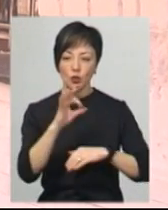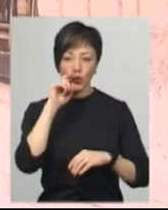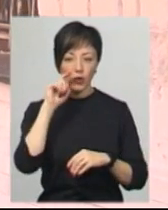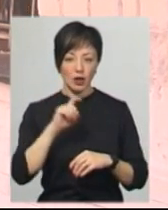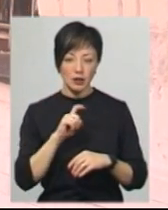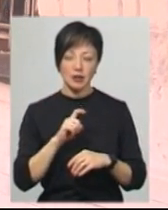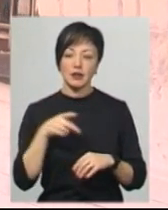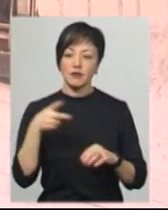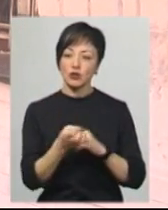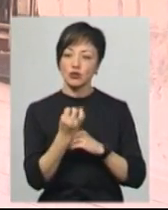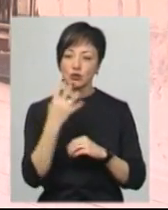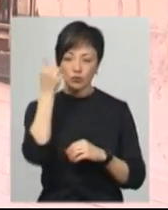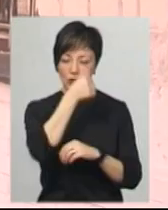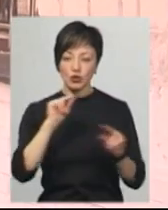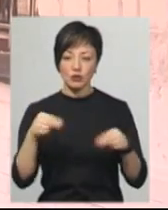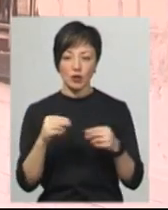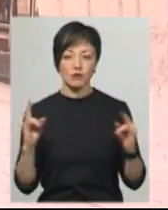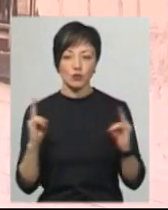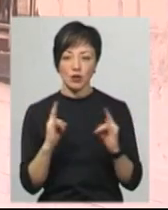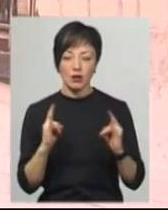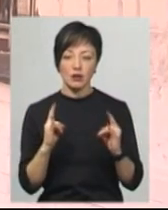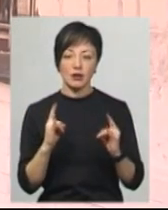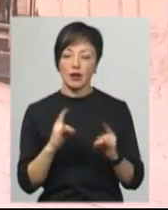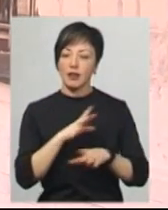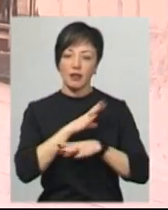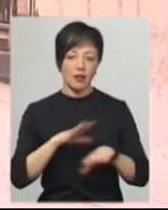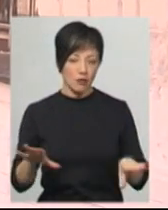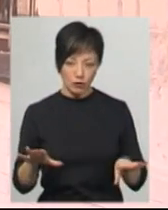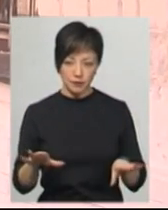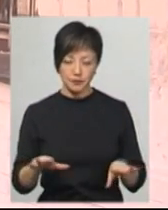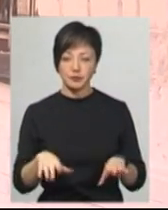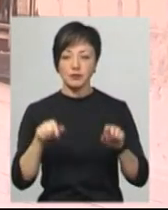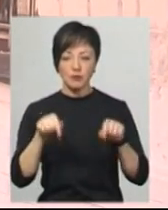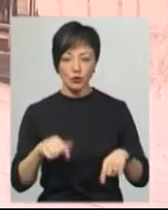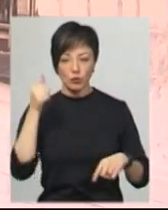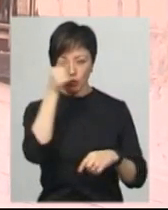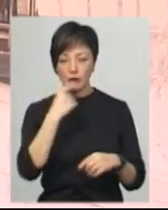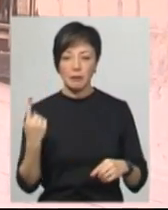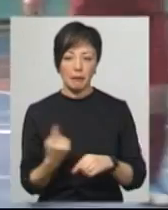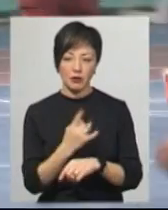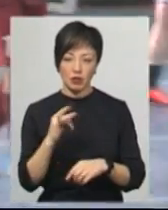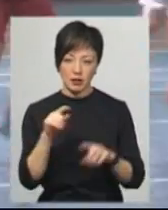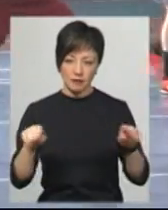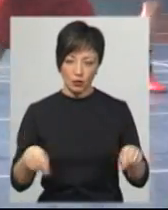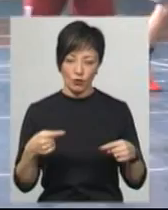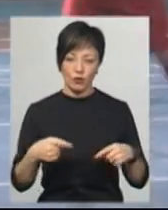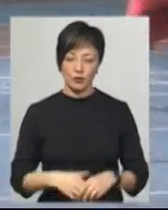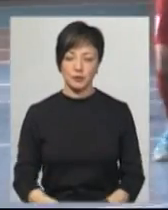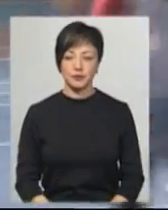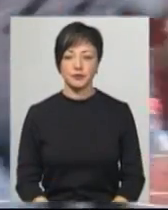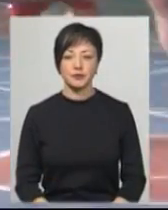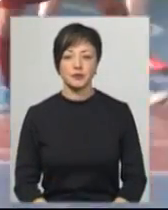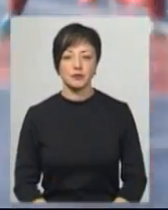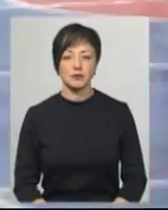держави, з 2014 року чемпіонат з футзалу в Збройних силах не відбувався. Цього року ми перший рік відновлюємо. Анастасія